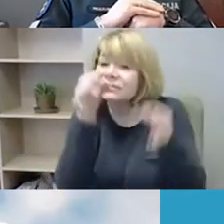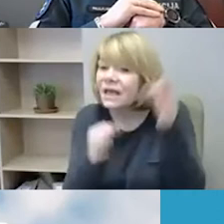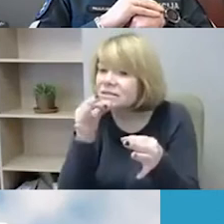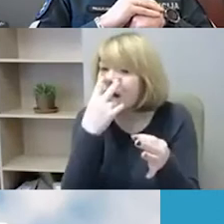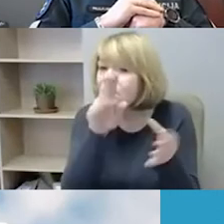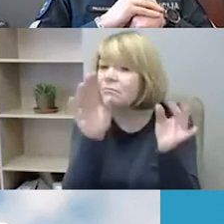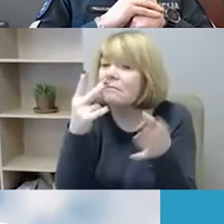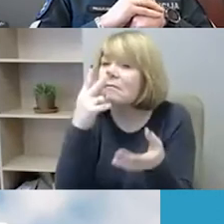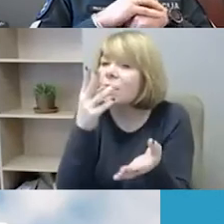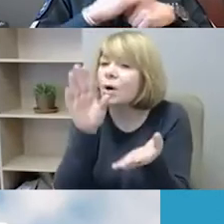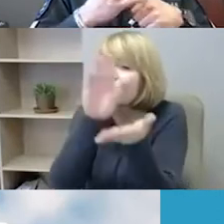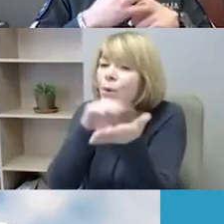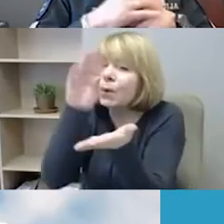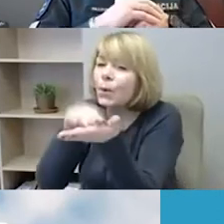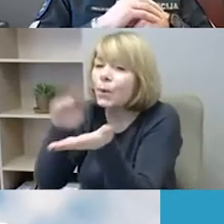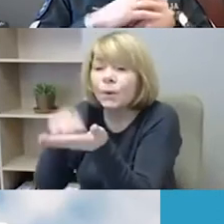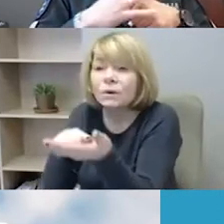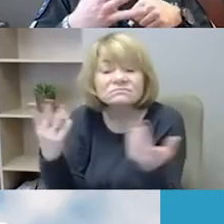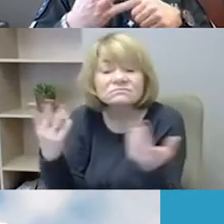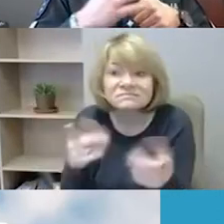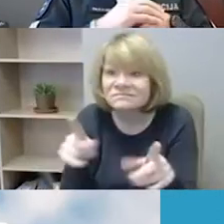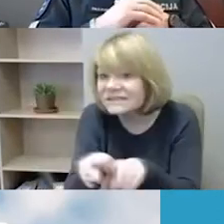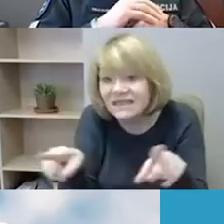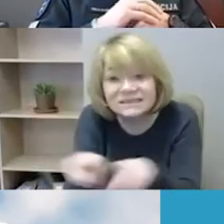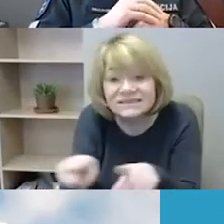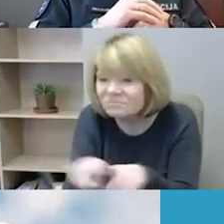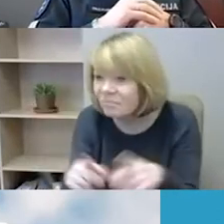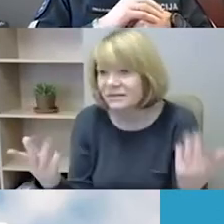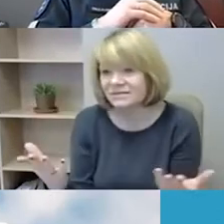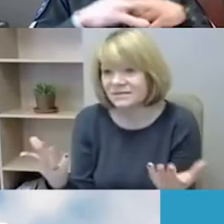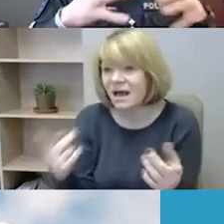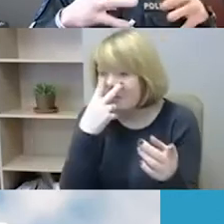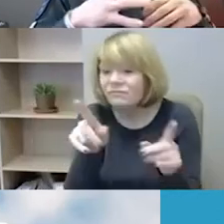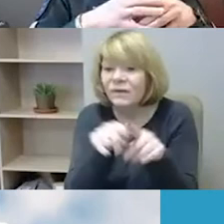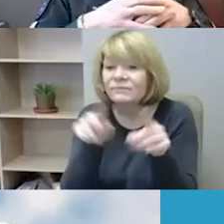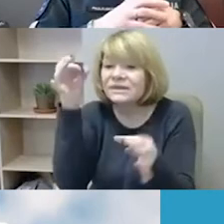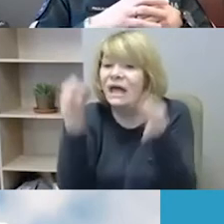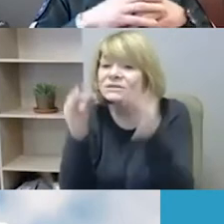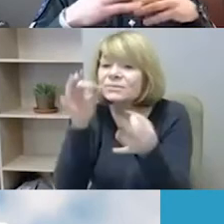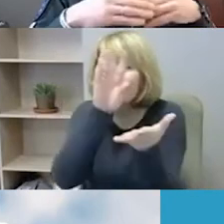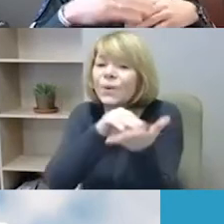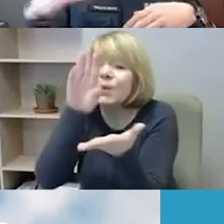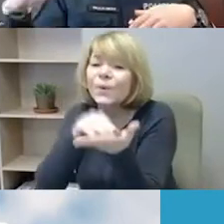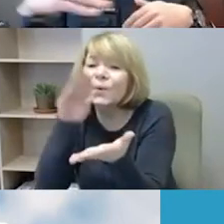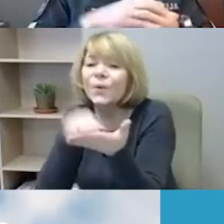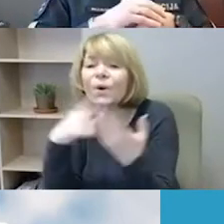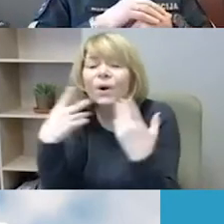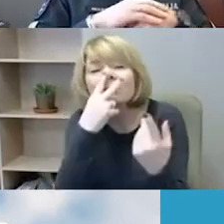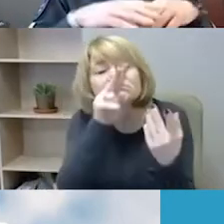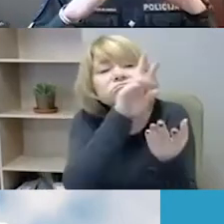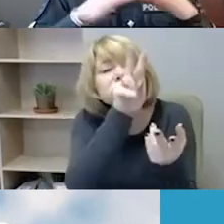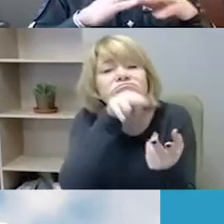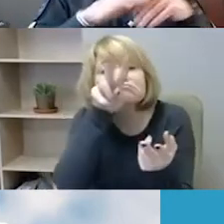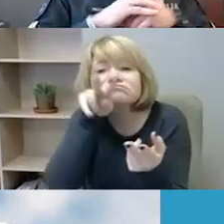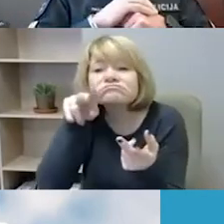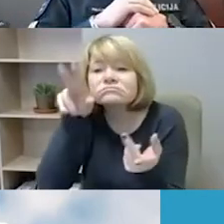net neteismų, turbūt, tai yra teismų praktika, bet čia ta teisingumo sistema, jis